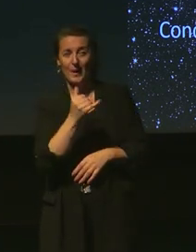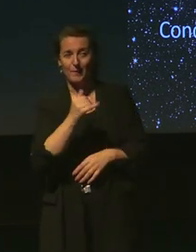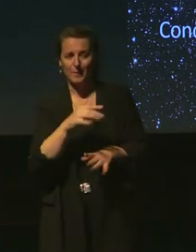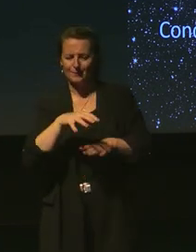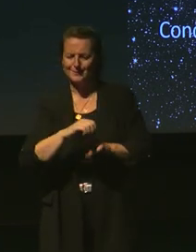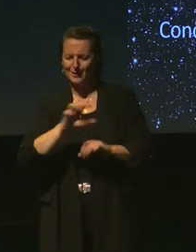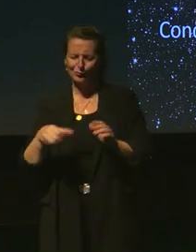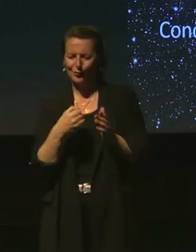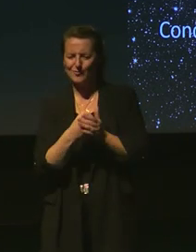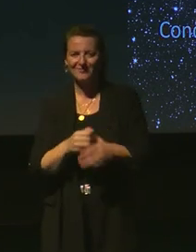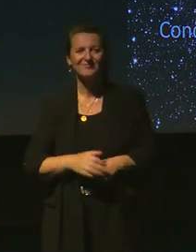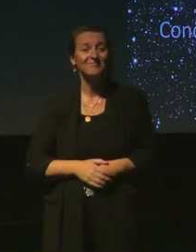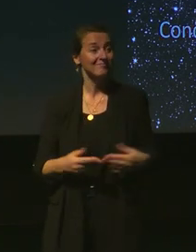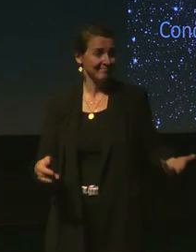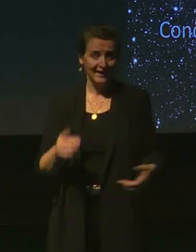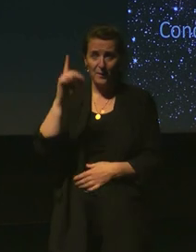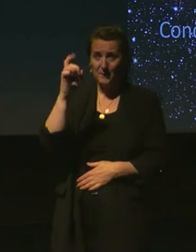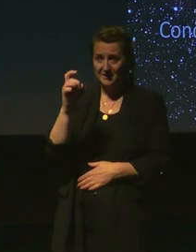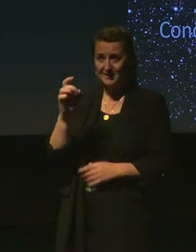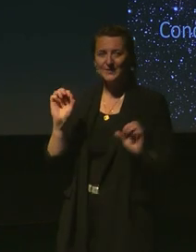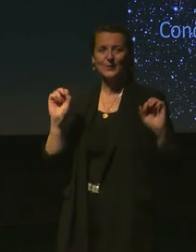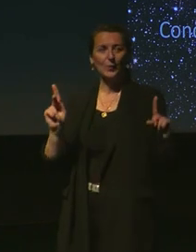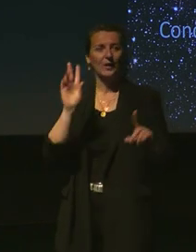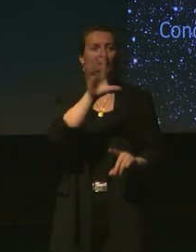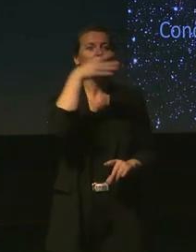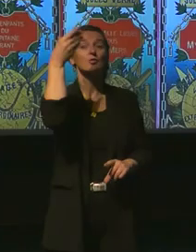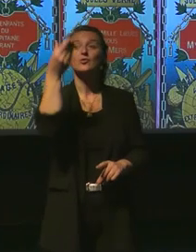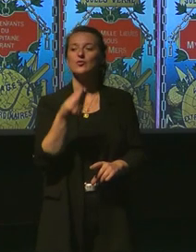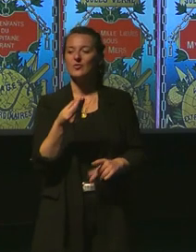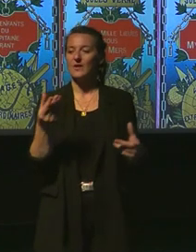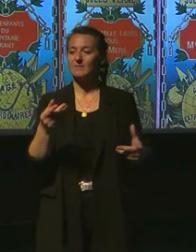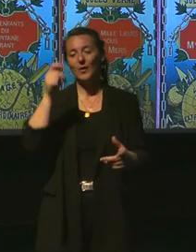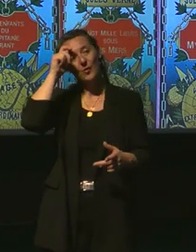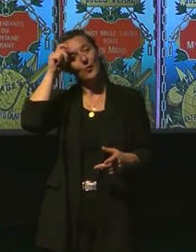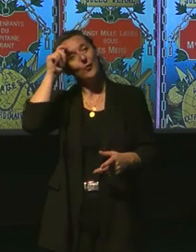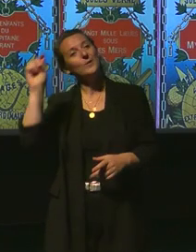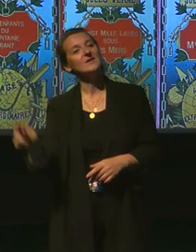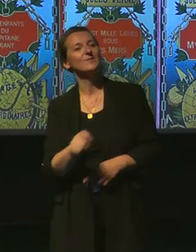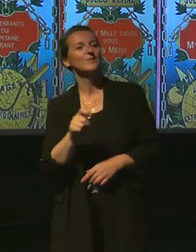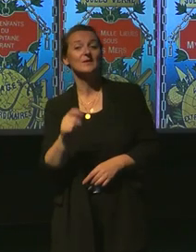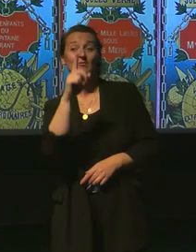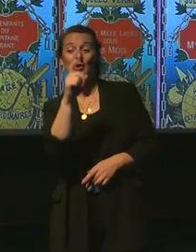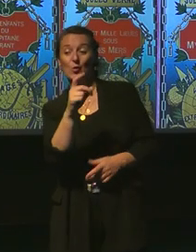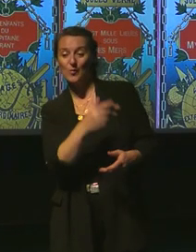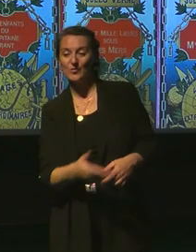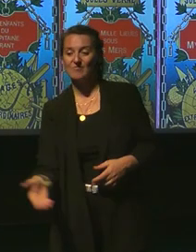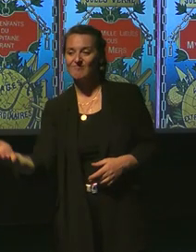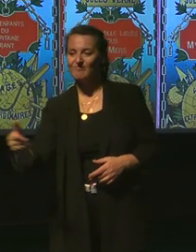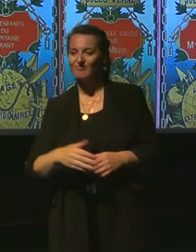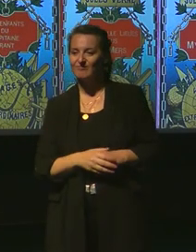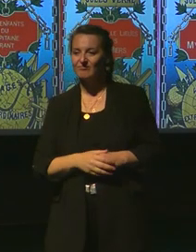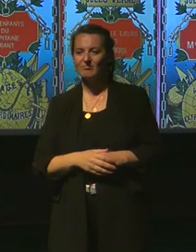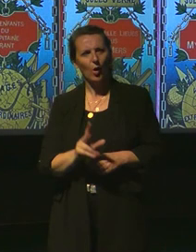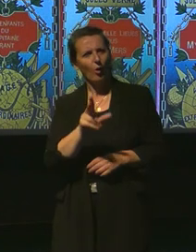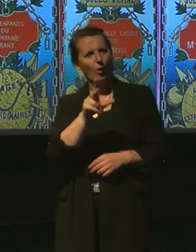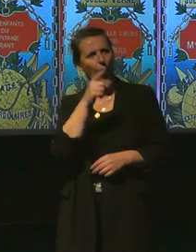là. Alors, on y va, donc, Jules Verne, un hommage à Jules Verne, bien sûr, pour commencer. Jules Verne, un